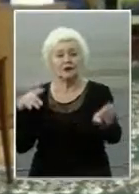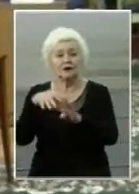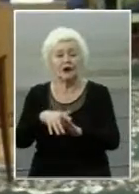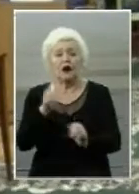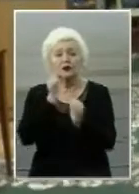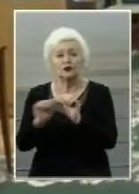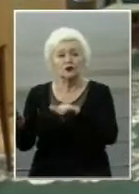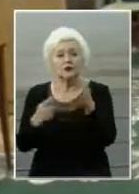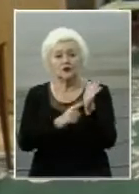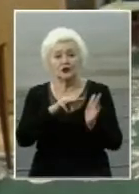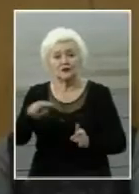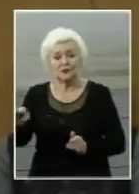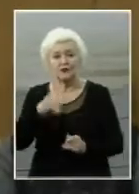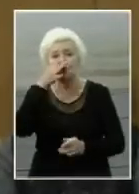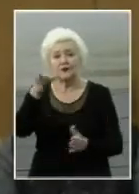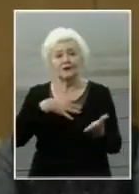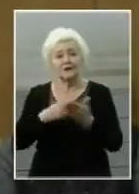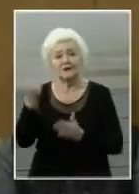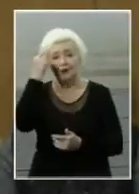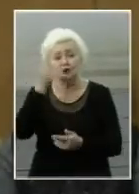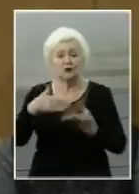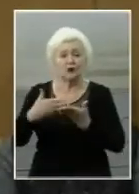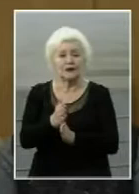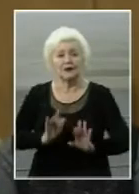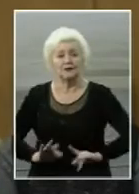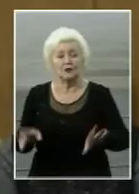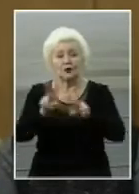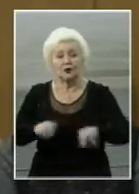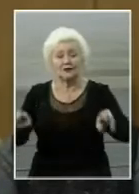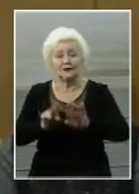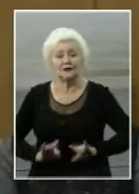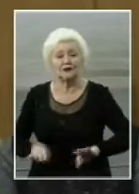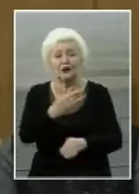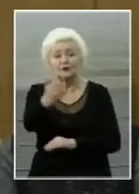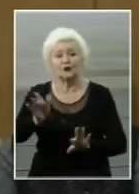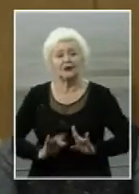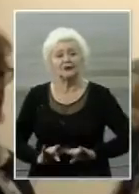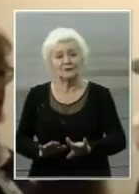давали по шість хвилин. Вони висловили свої думки щодо якості проведення слідчих дій по їхнім справам.